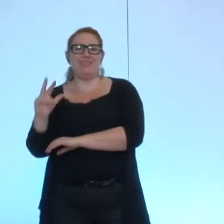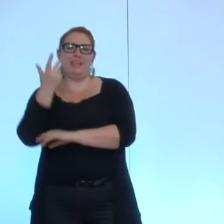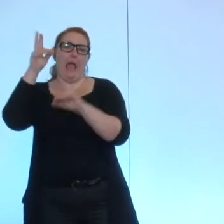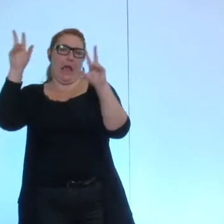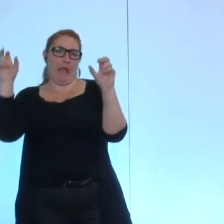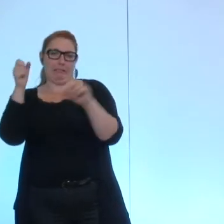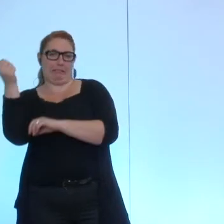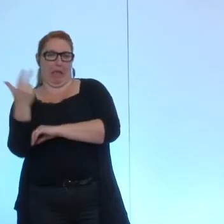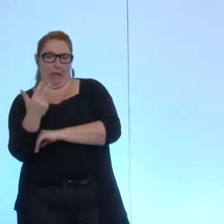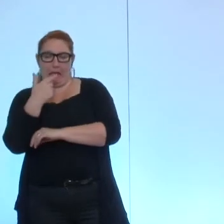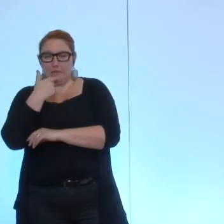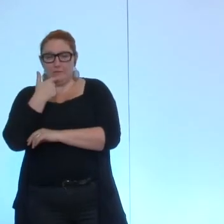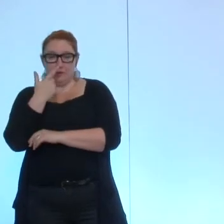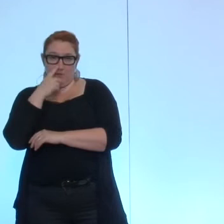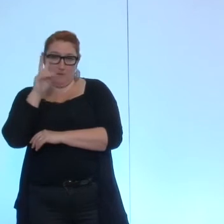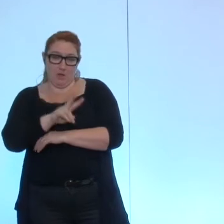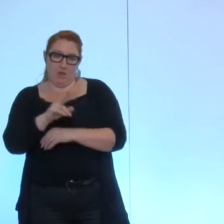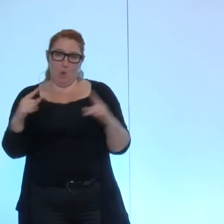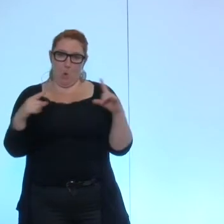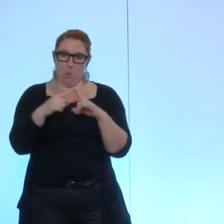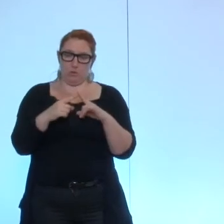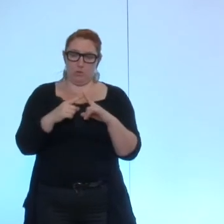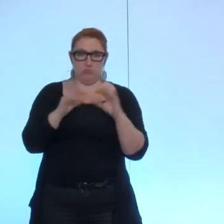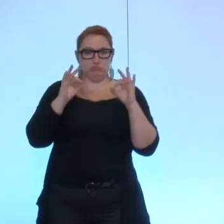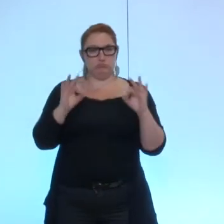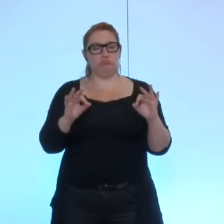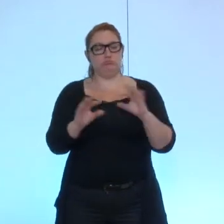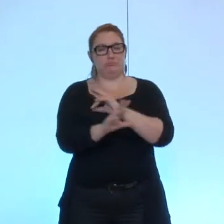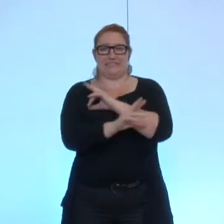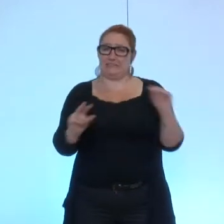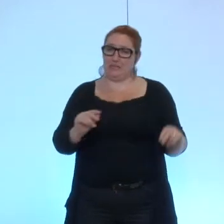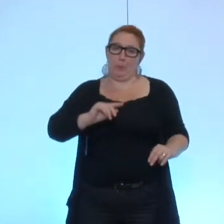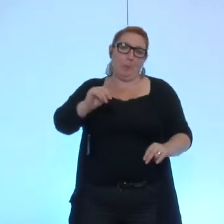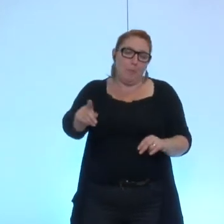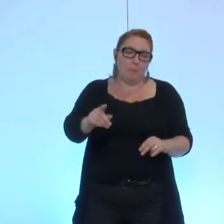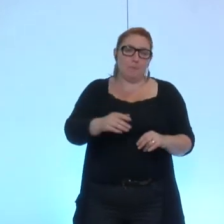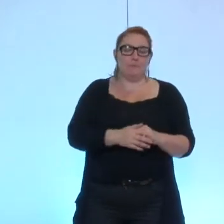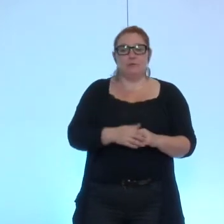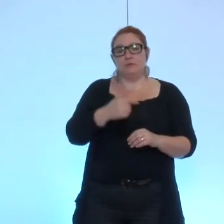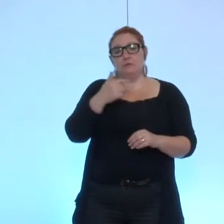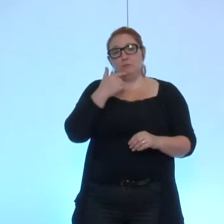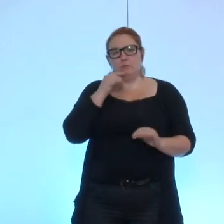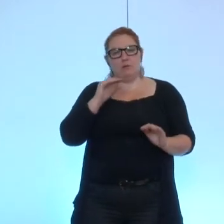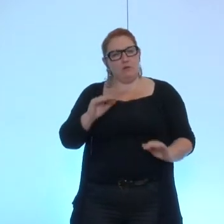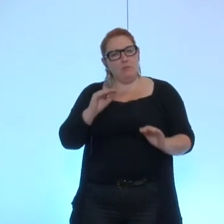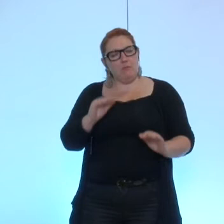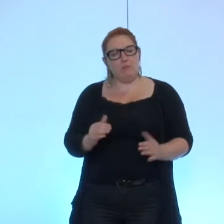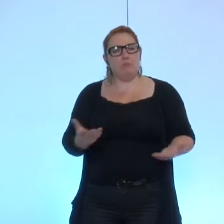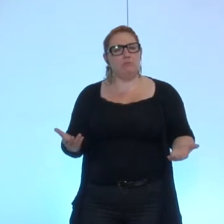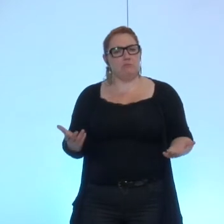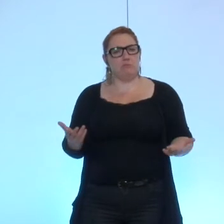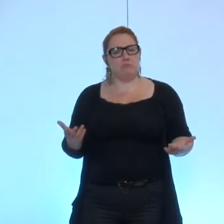la sincérité des comptes donc il un certain nombre de choses quand même qui doivent interpeller le